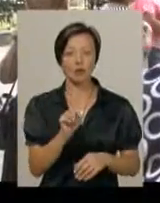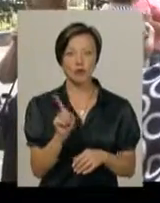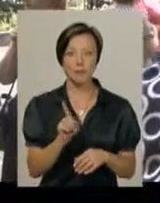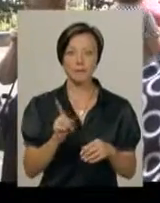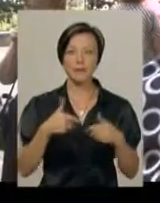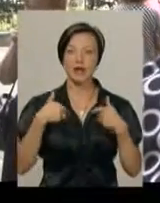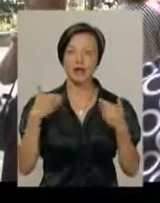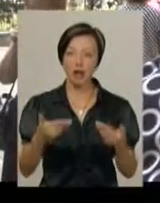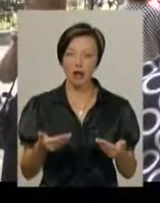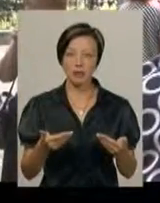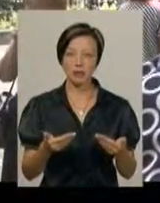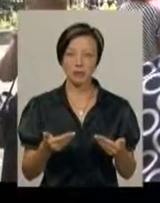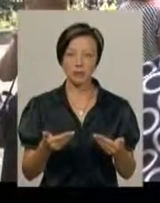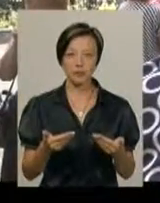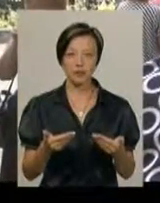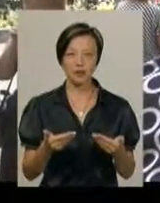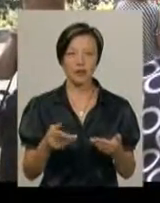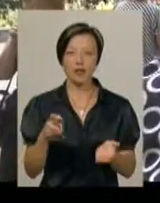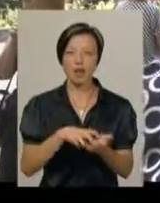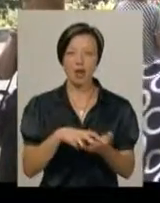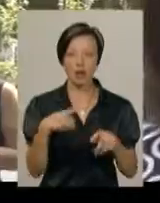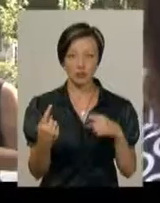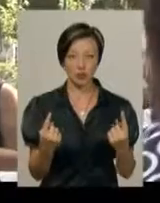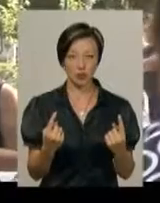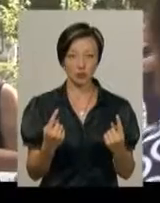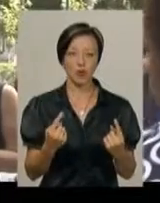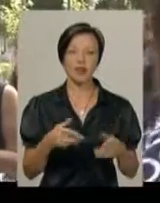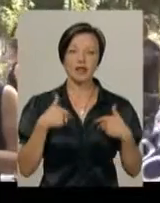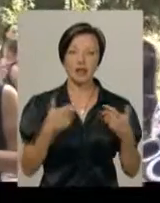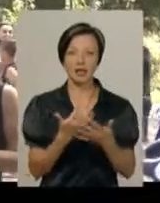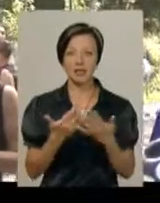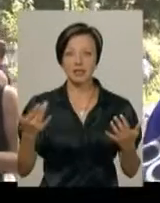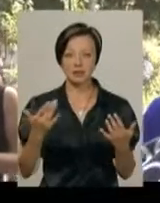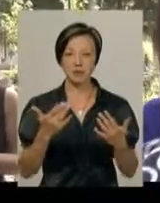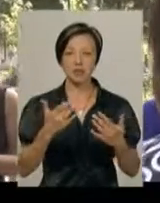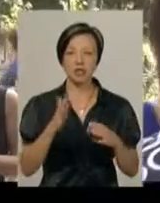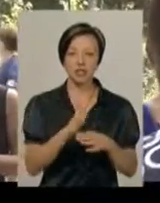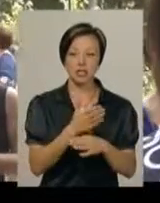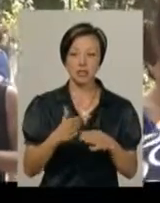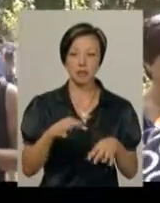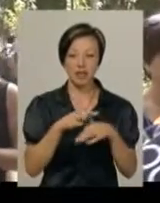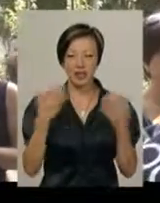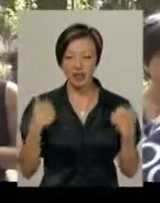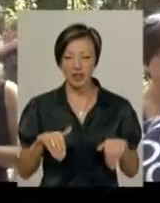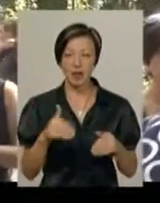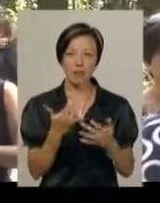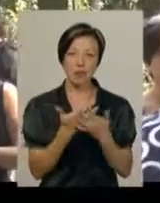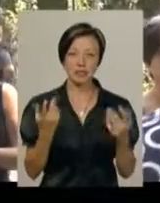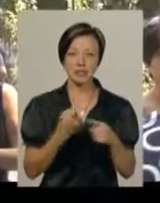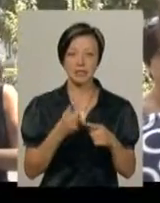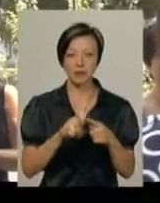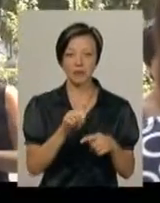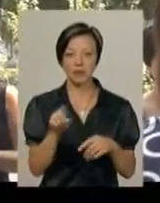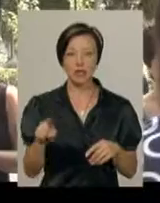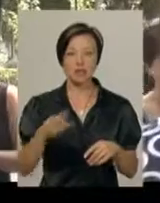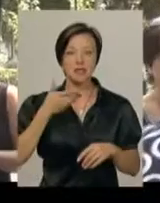привітання, вони не боялись один одного. Вони вітались різними частинками тіла, вони вітались по-різному. Тому цим самим вони